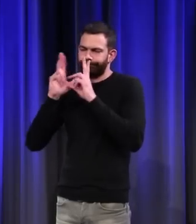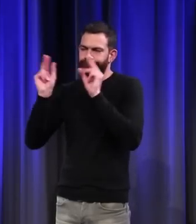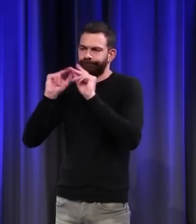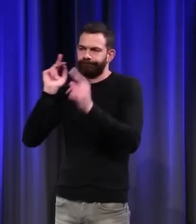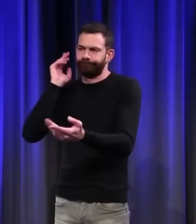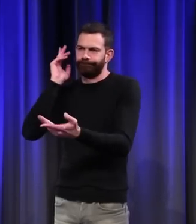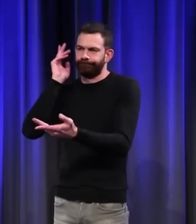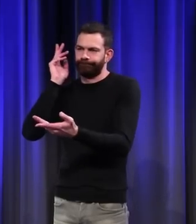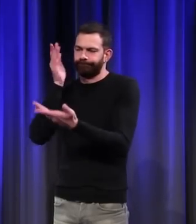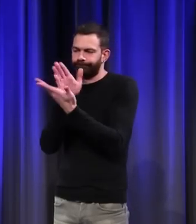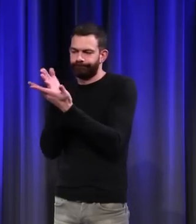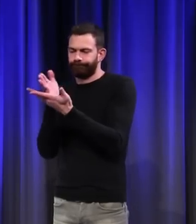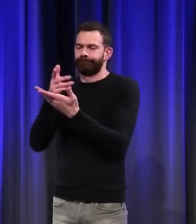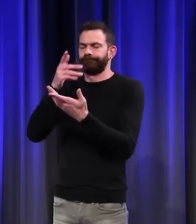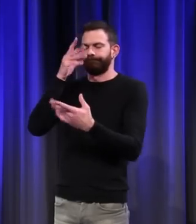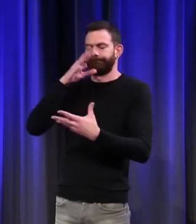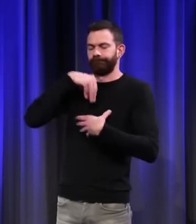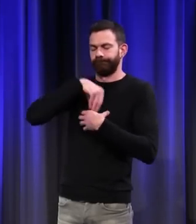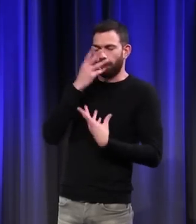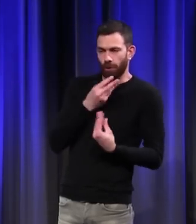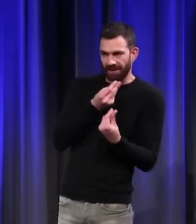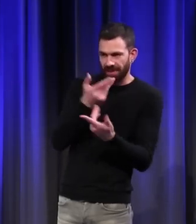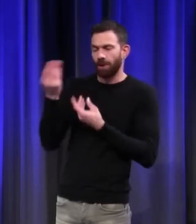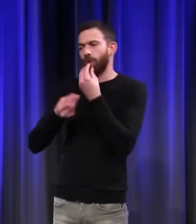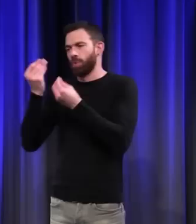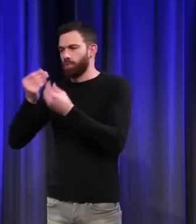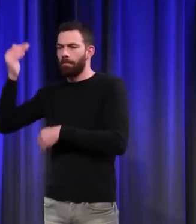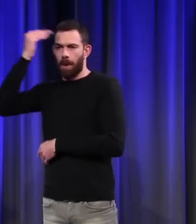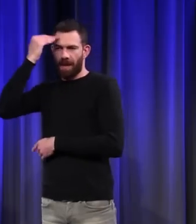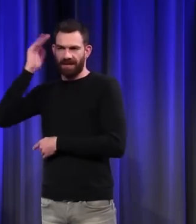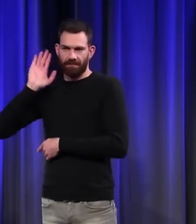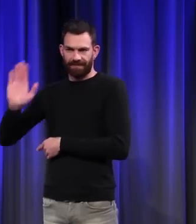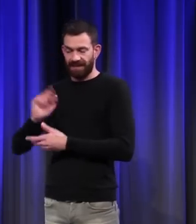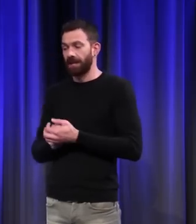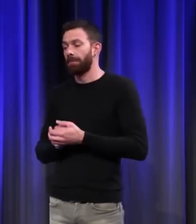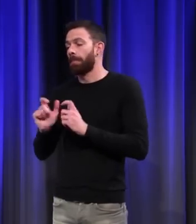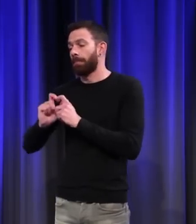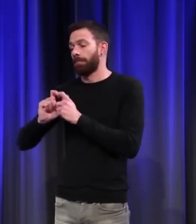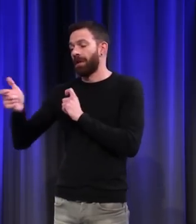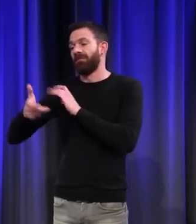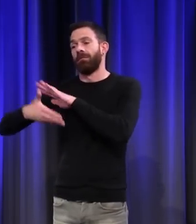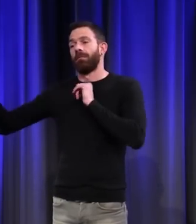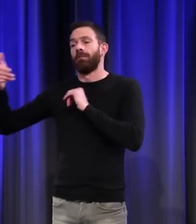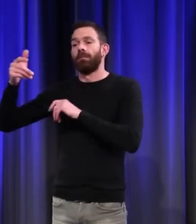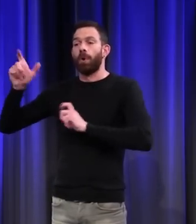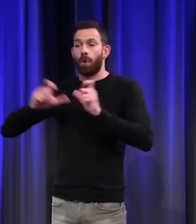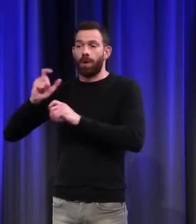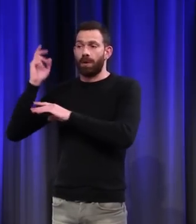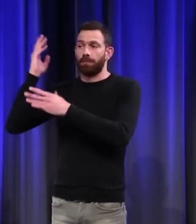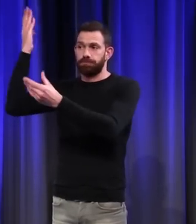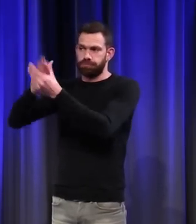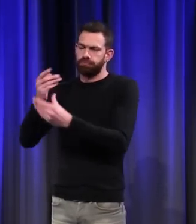mentalités et les sensibilités. Et mes collègues qui prendront la parole après moi feront, je pense, d'eux-mêmes.